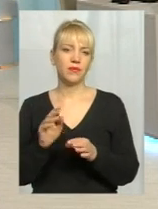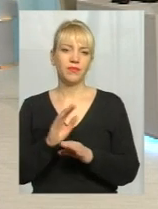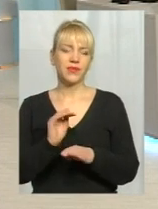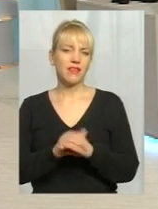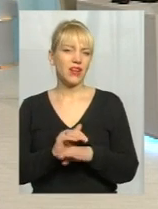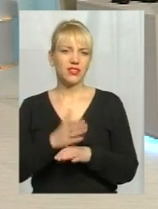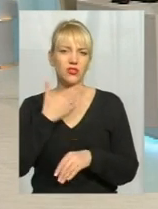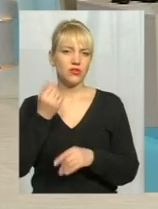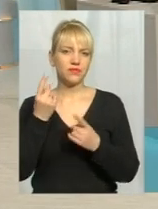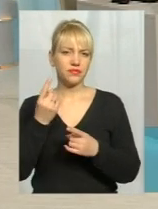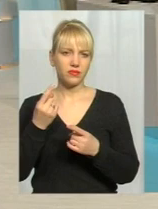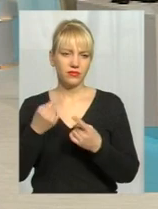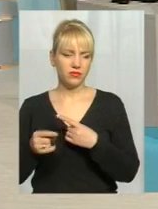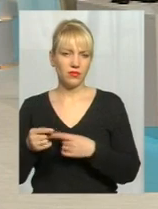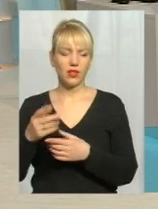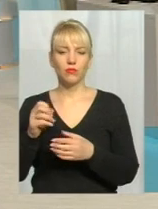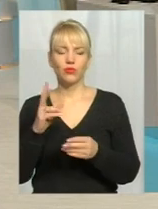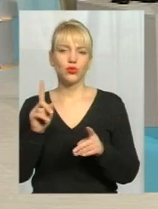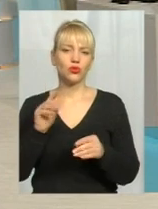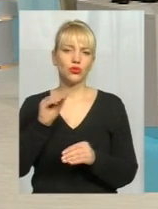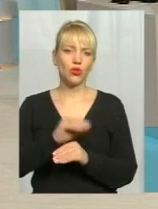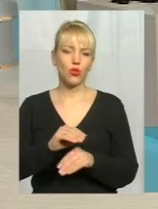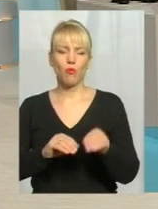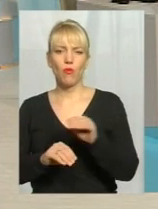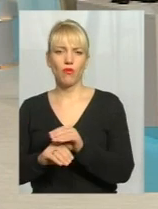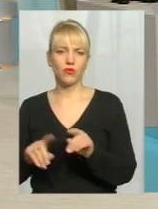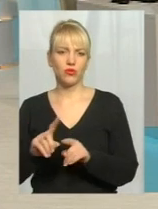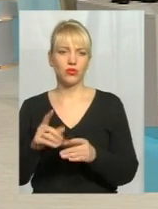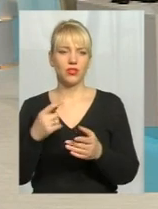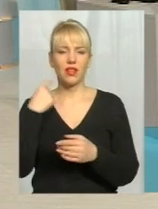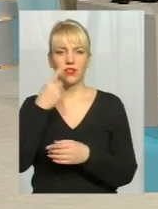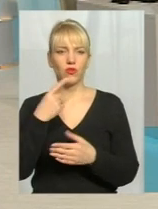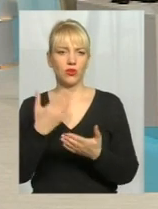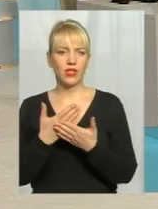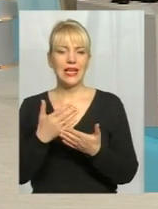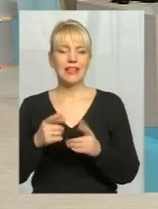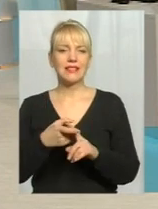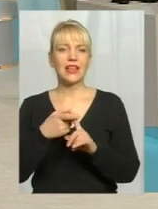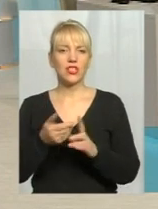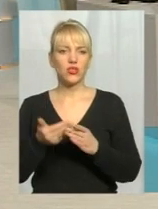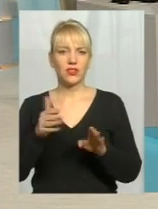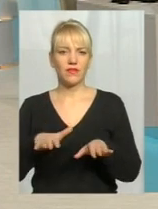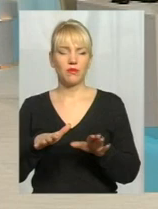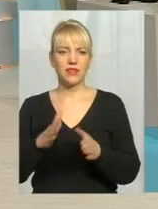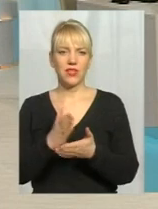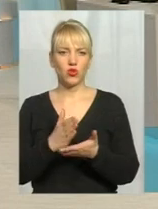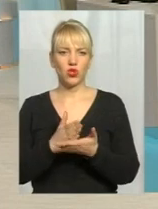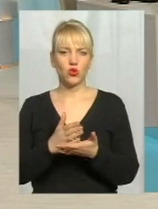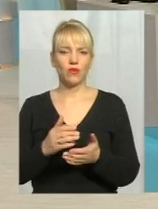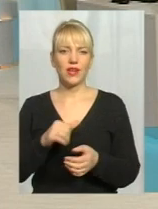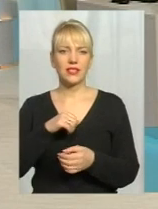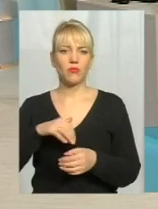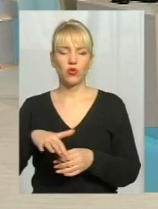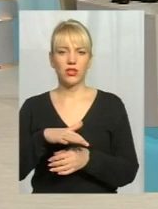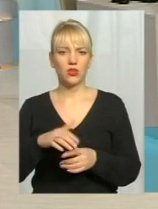частково доповнюють щось своє індивідуальне, незалежності від місця розташування самої території, також залежить від